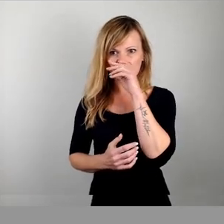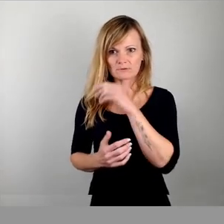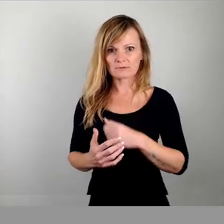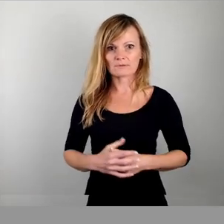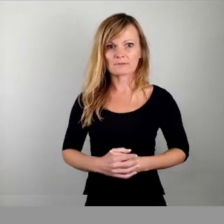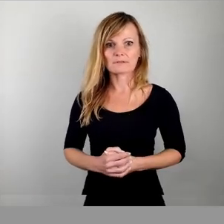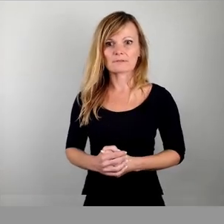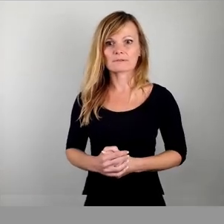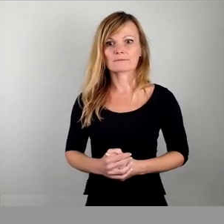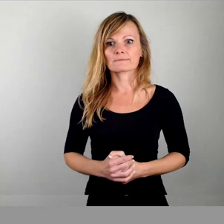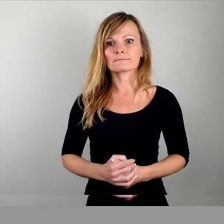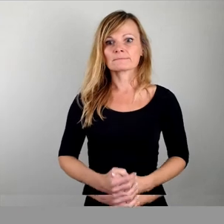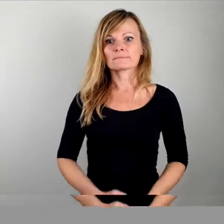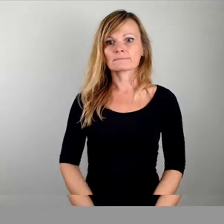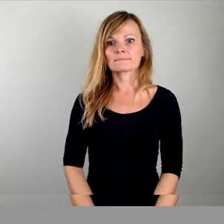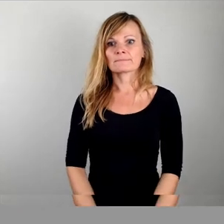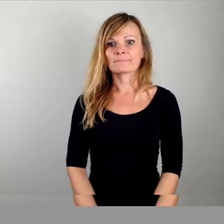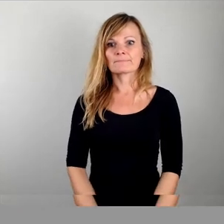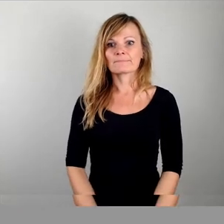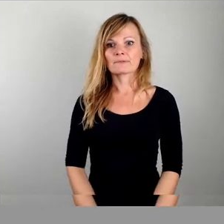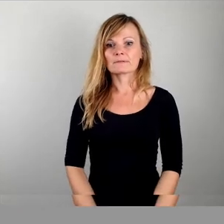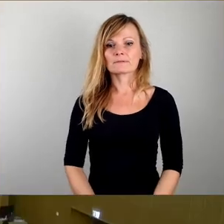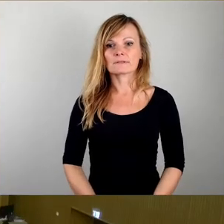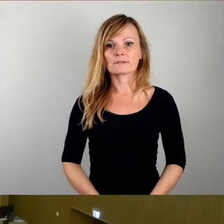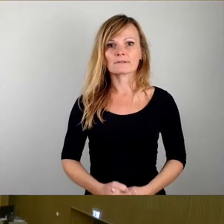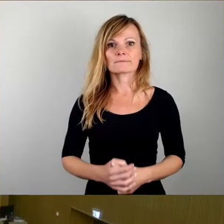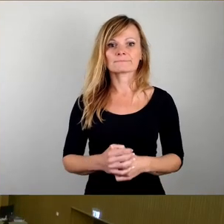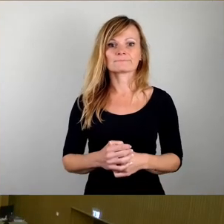58 Ja, 5 Nein, 2 Enthaltungen. Damit so beschlossen. Priegt.